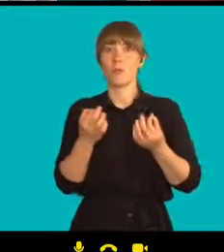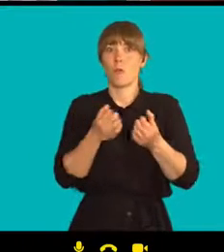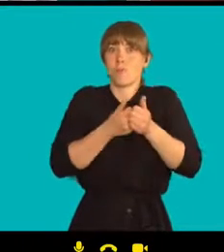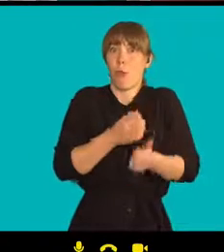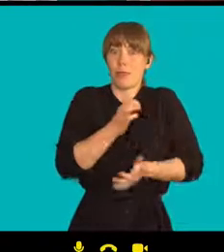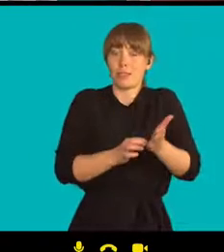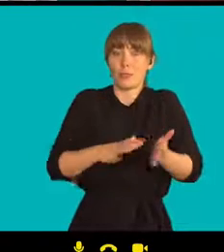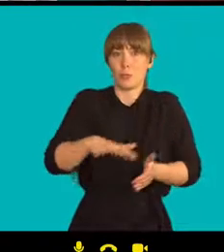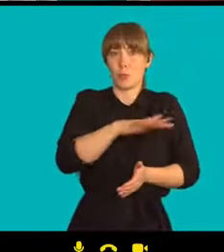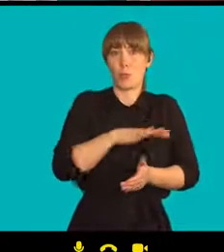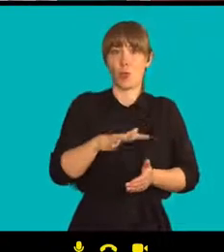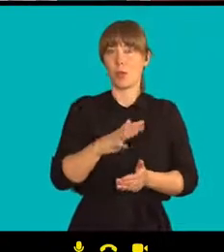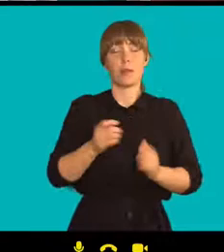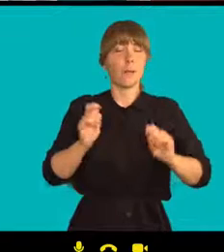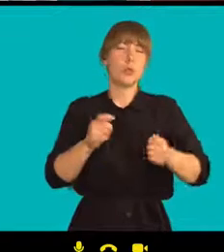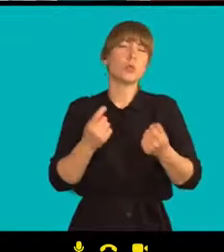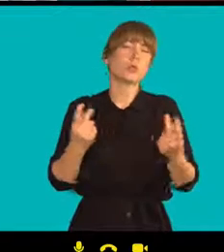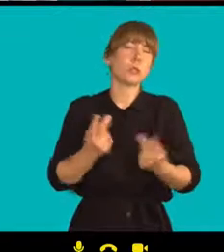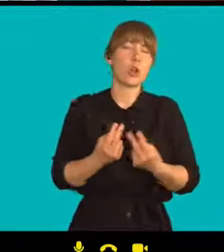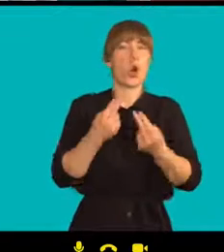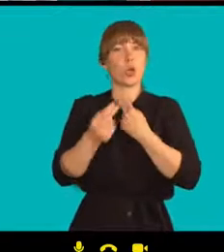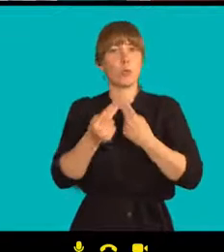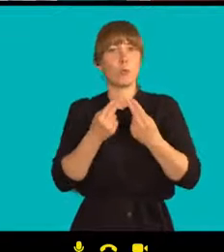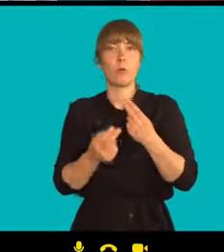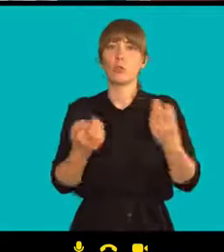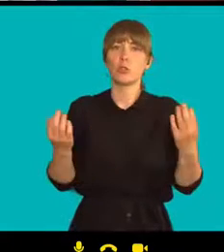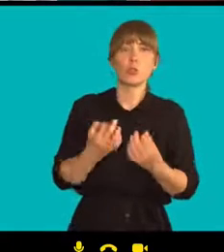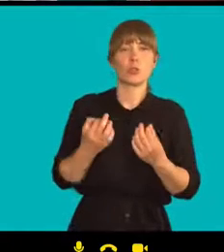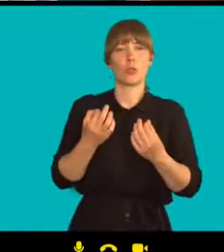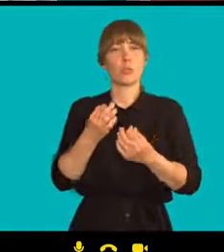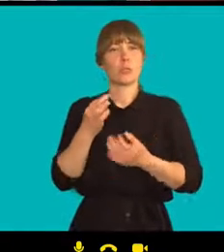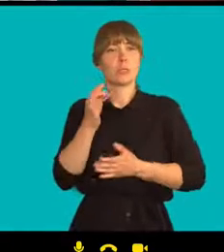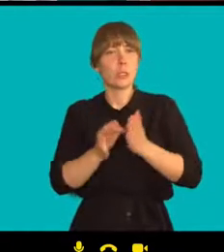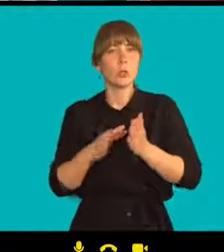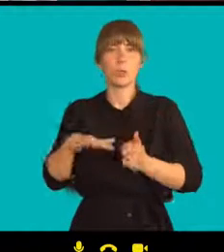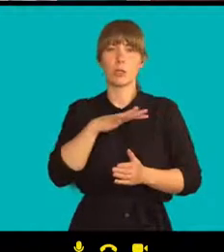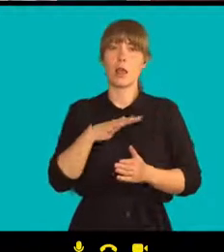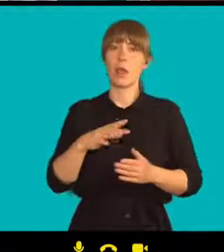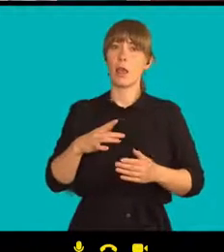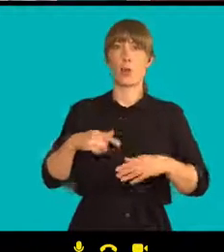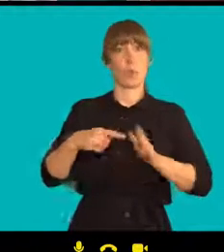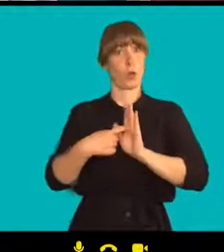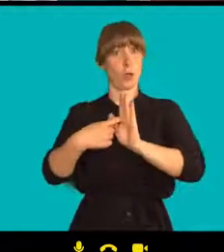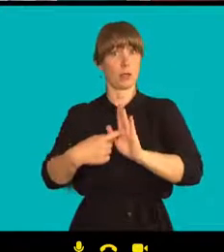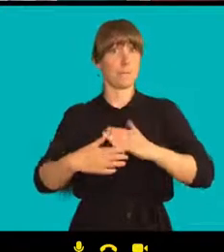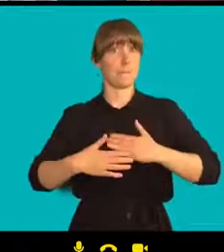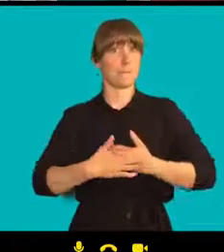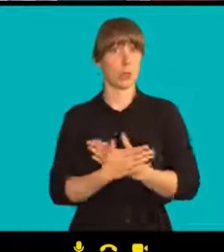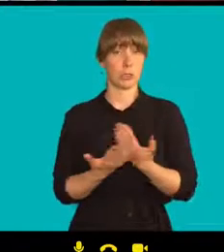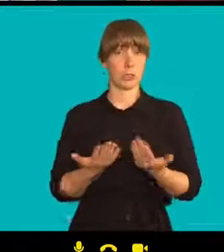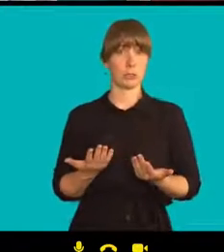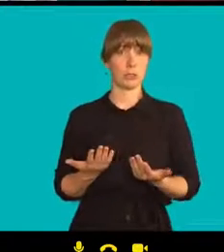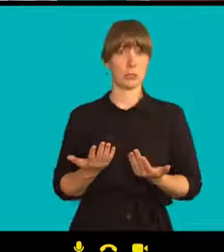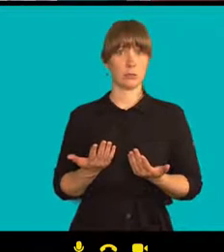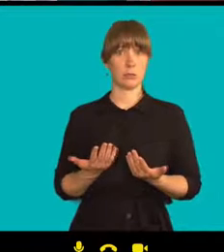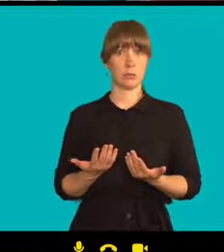Ne dávat nutné odpovědi, ale dát lidem pocit,